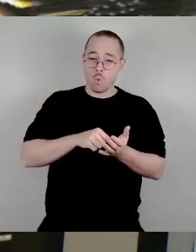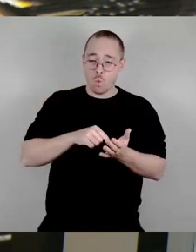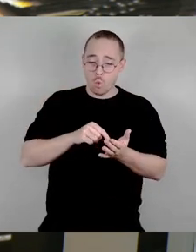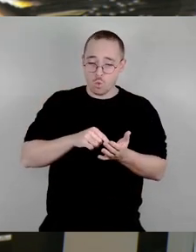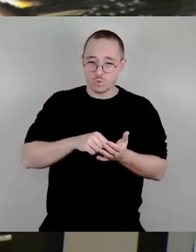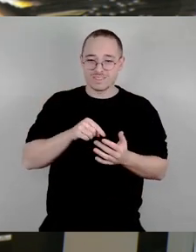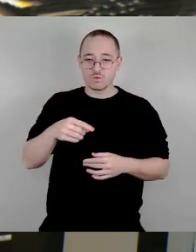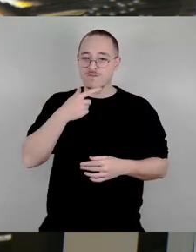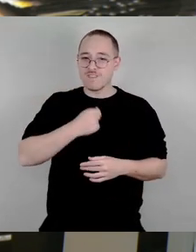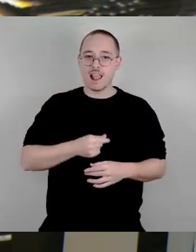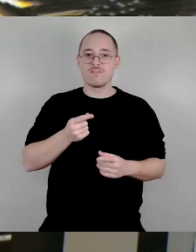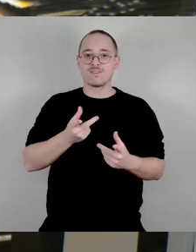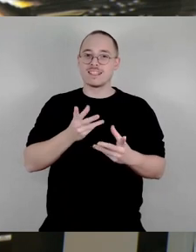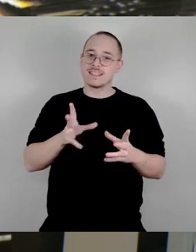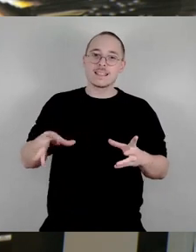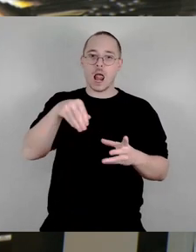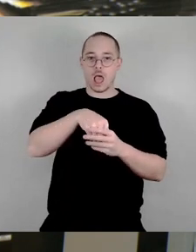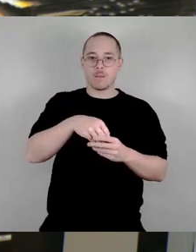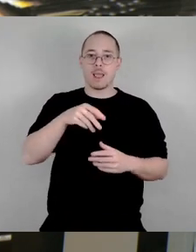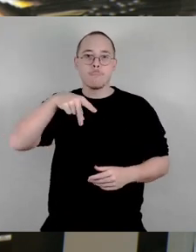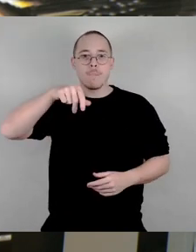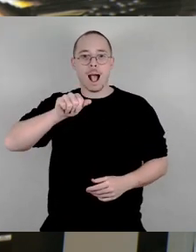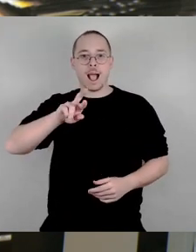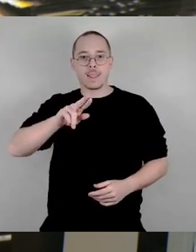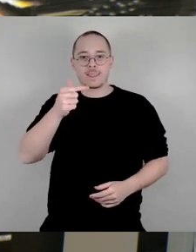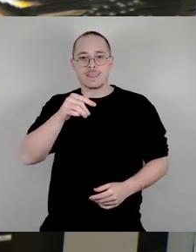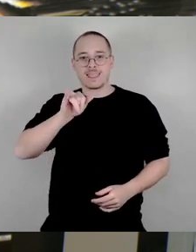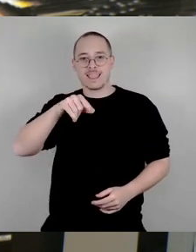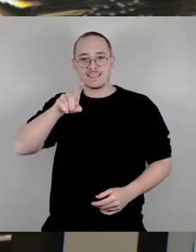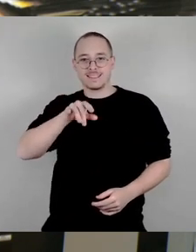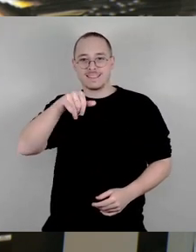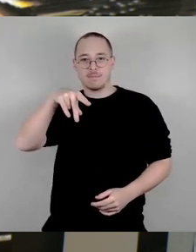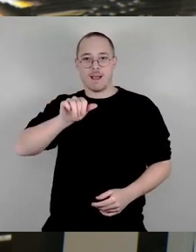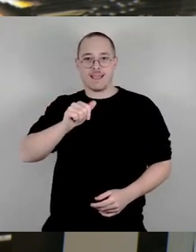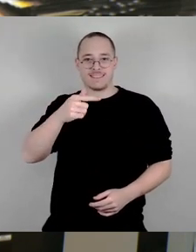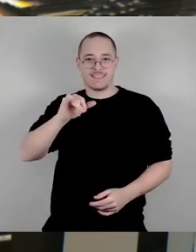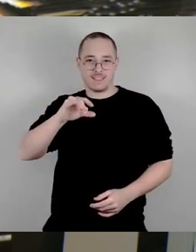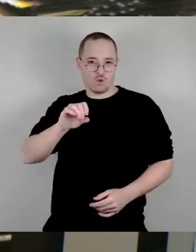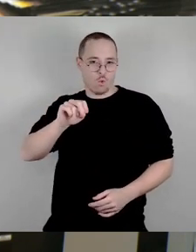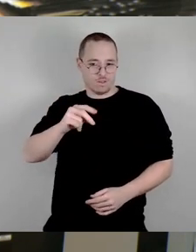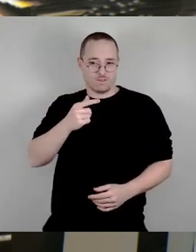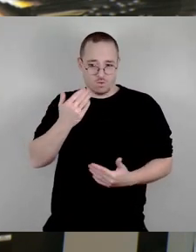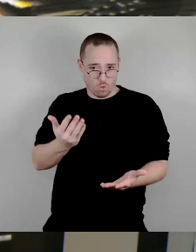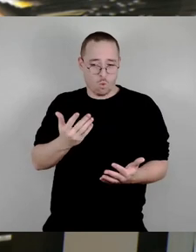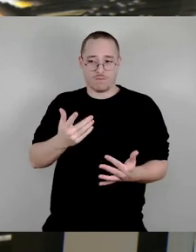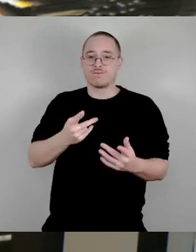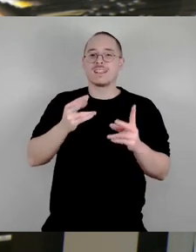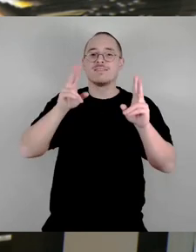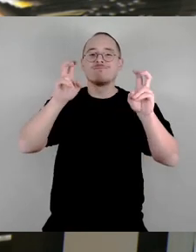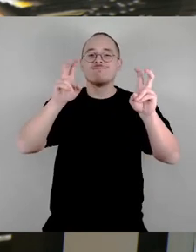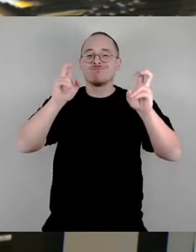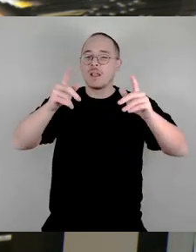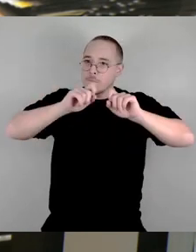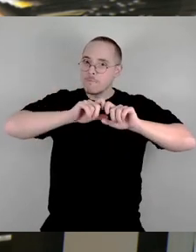der Kuchen aufgeteilt wird. Natürlich kann dieser Plan so umgesetzt werden. Er ist geradezu prädestiniert dafür.